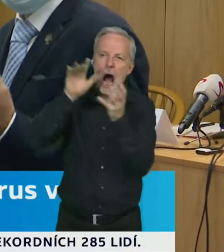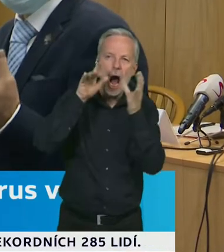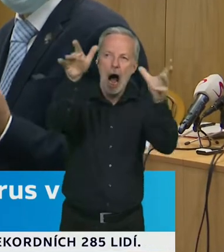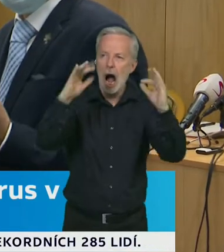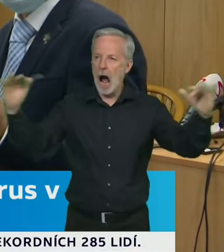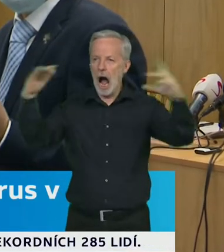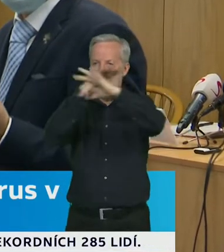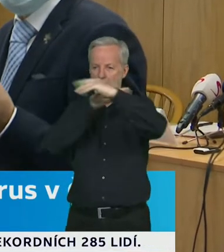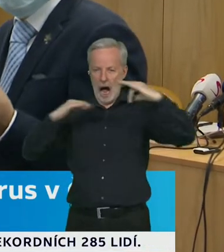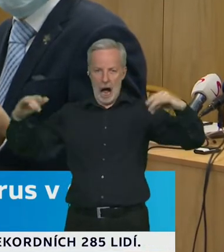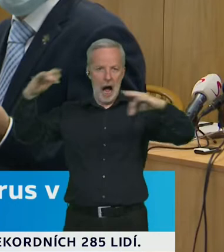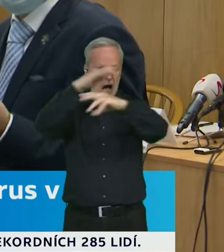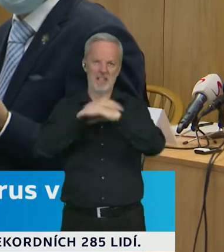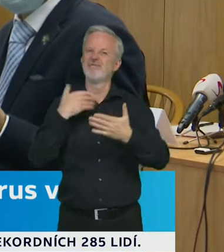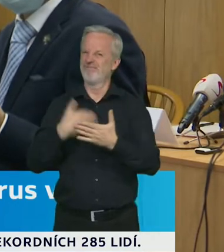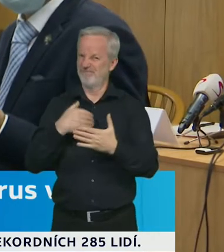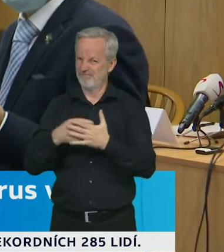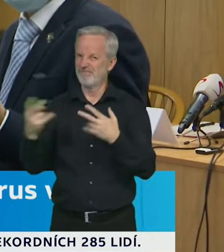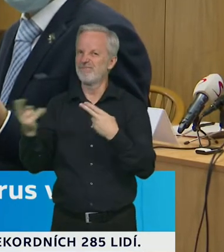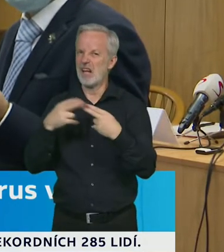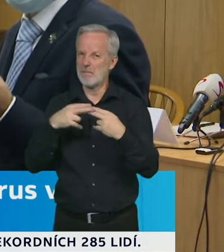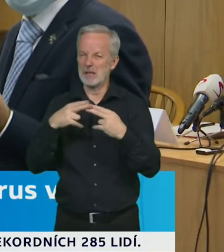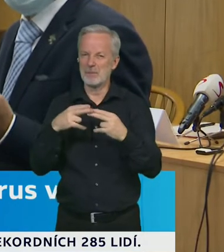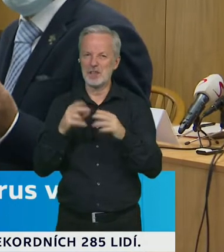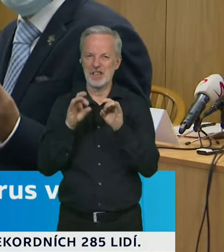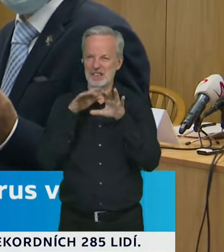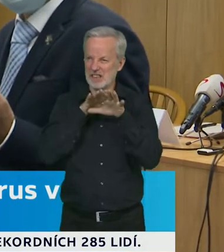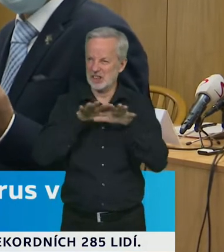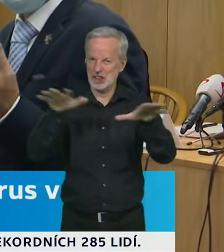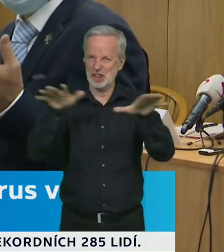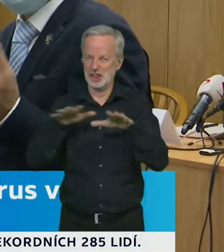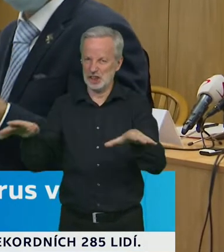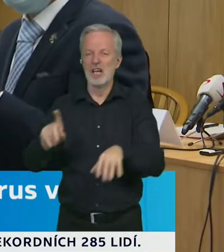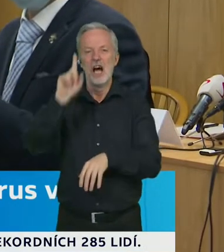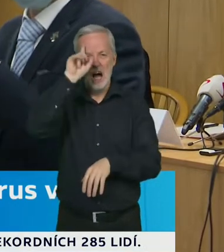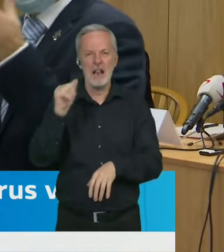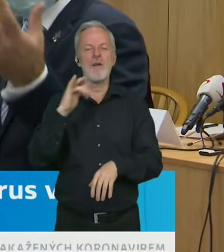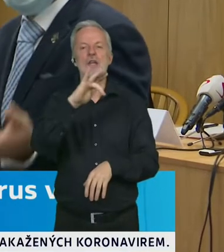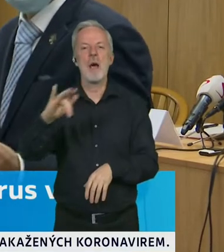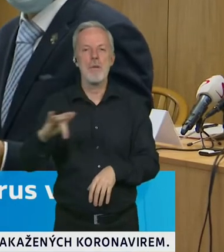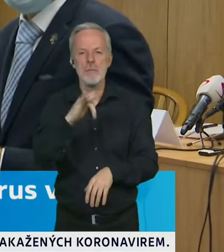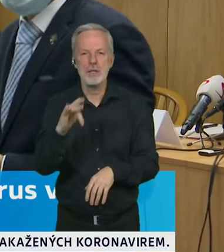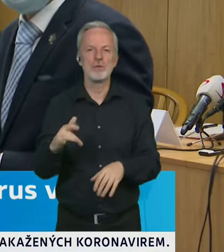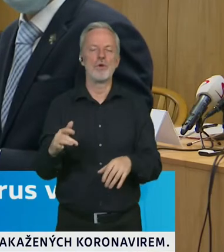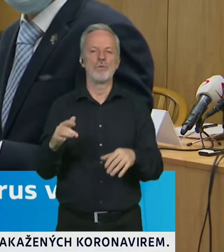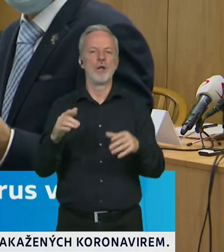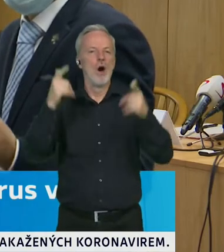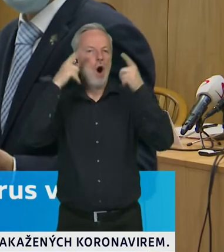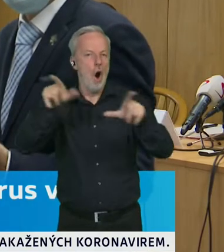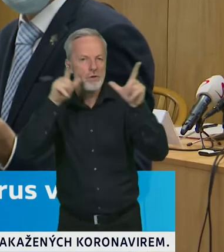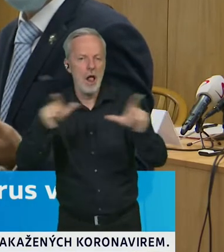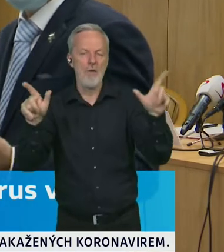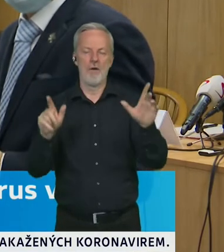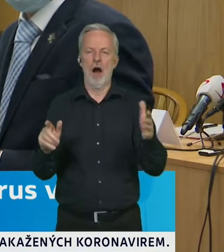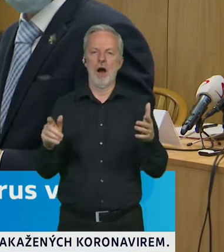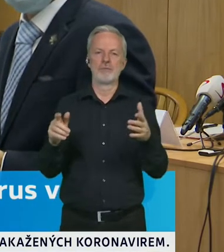země domnívají, že to riziko přenosu je zejména zde. Je tam a samozřejmě i na jiných akcích, kde se zhromažduje